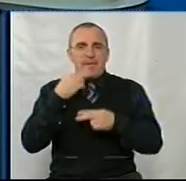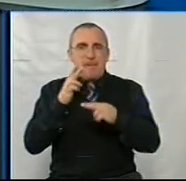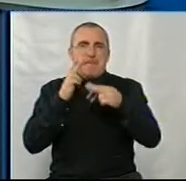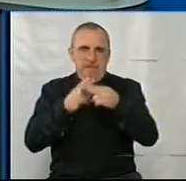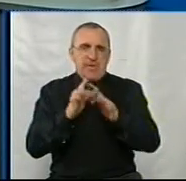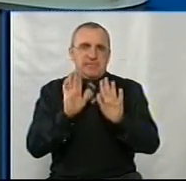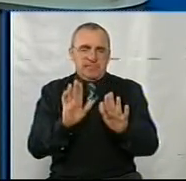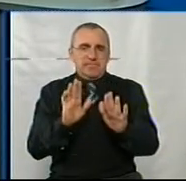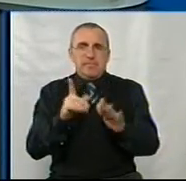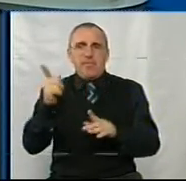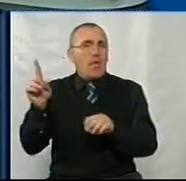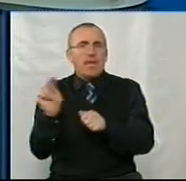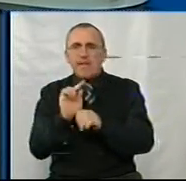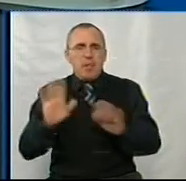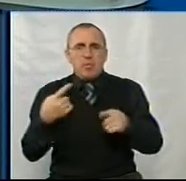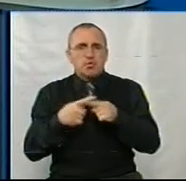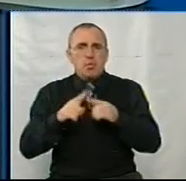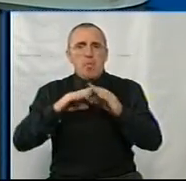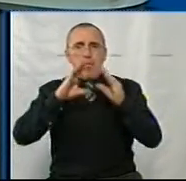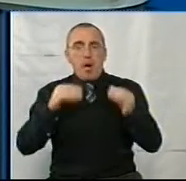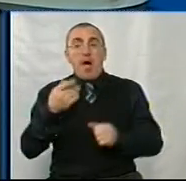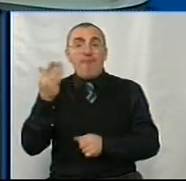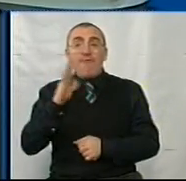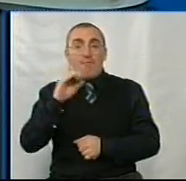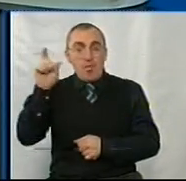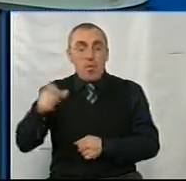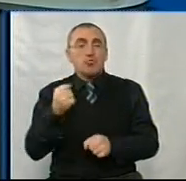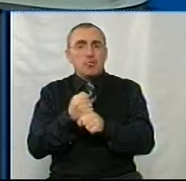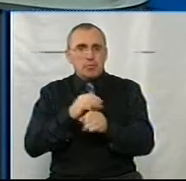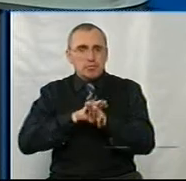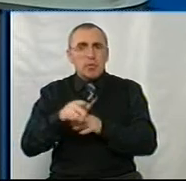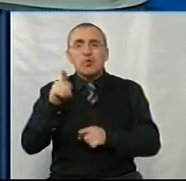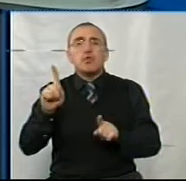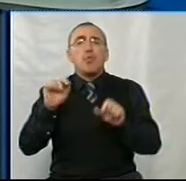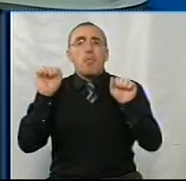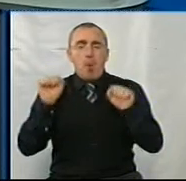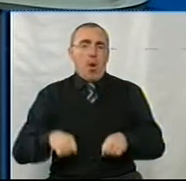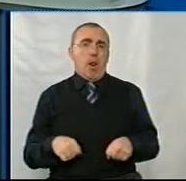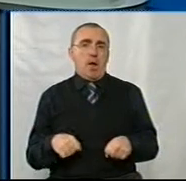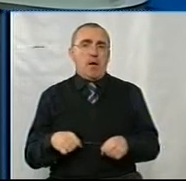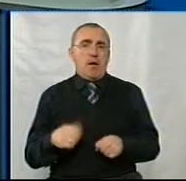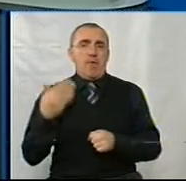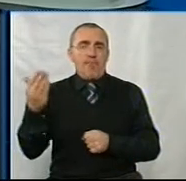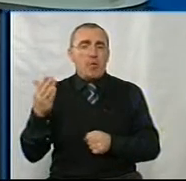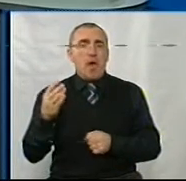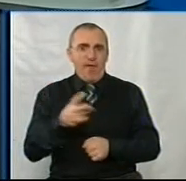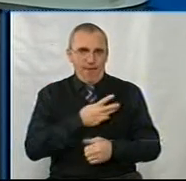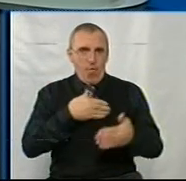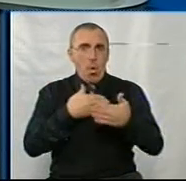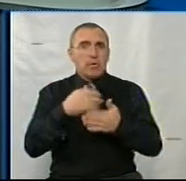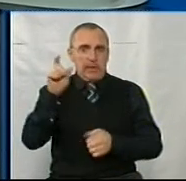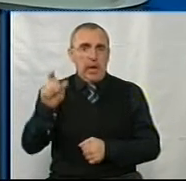'ю з вашого дозволу, тобто вона не відремонтувала цю машину, але вона зробила те, що могла. Вона теж волонтер?